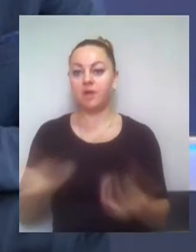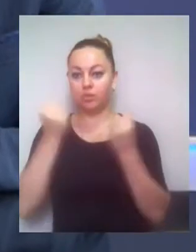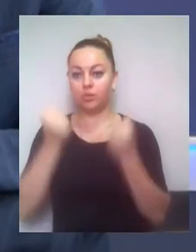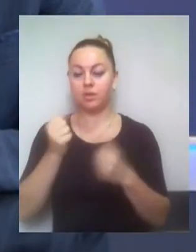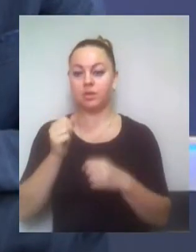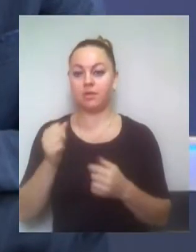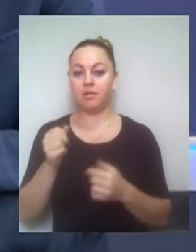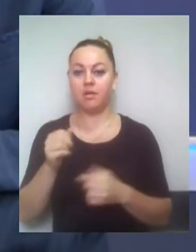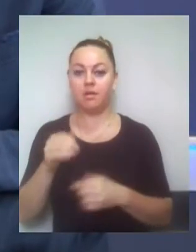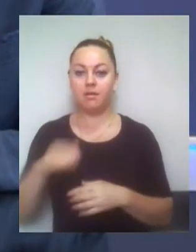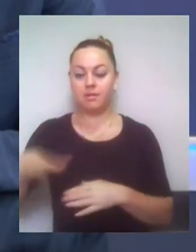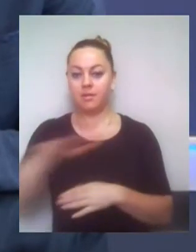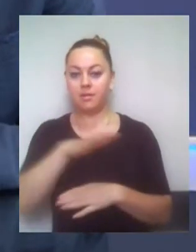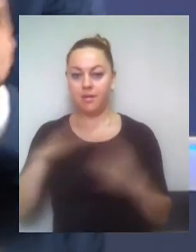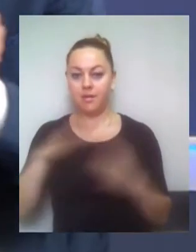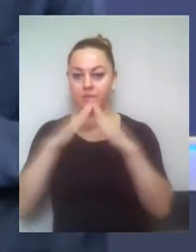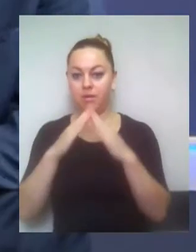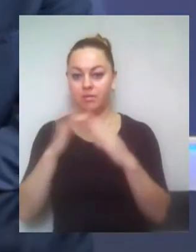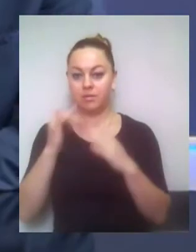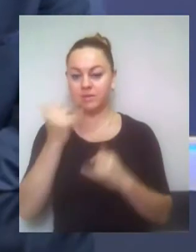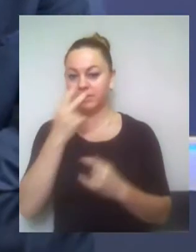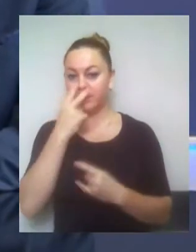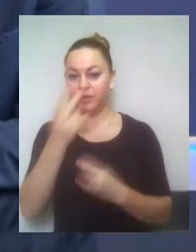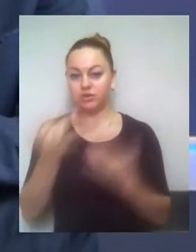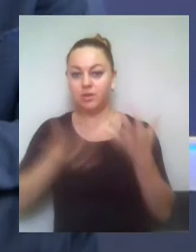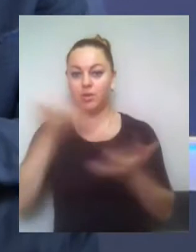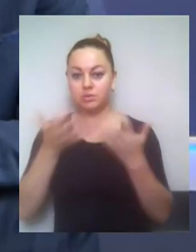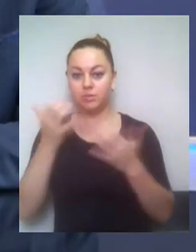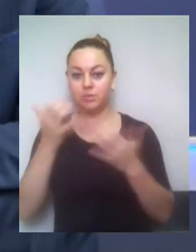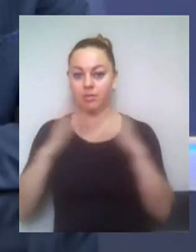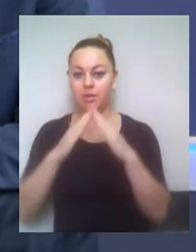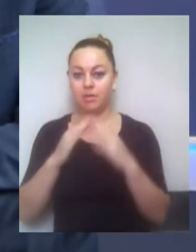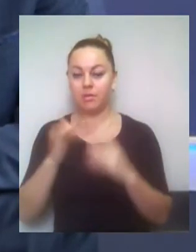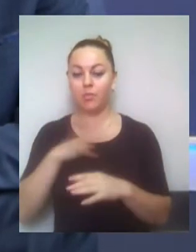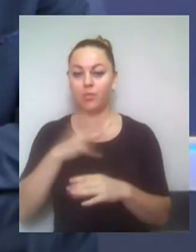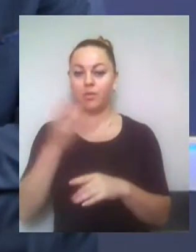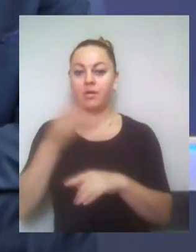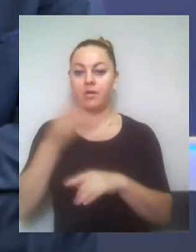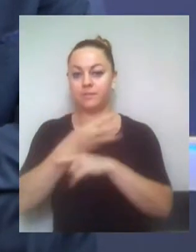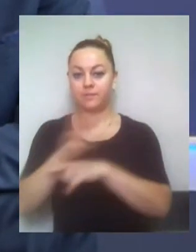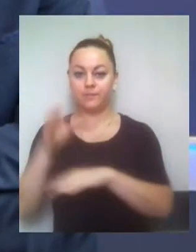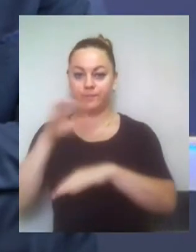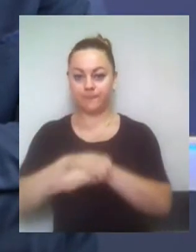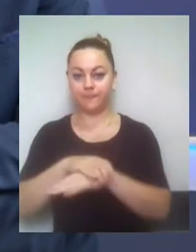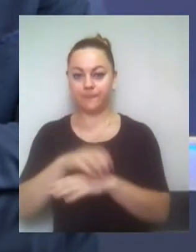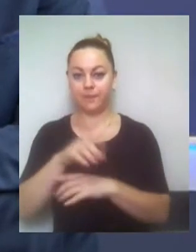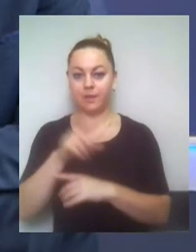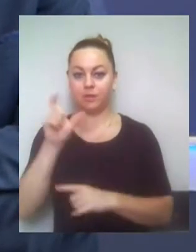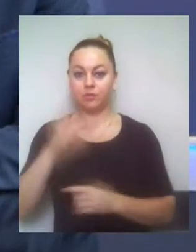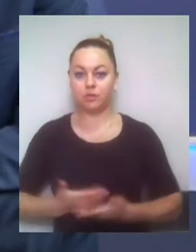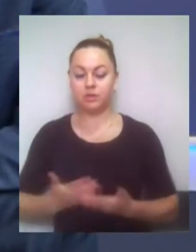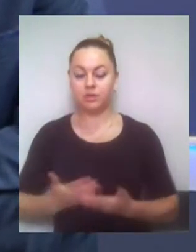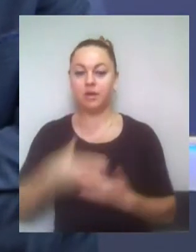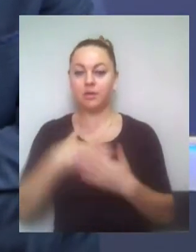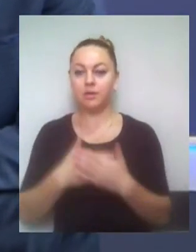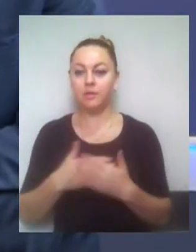робітники розбирають дах однієї з будівель, ви його зараз бачите на екрані, опублікували на сторінці ініціативи. В свою чергу, представник